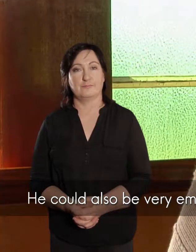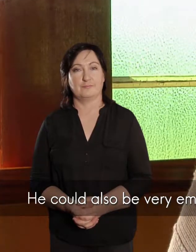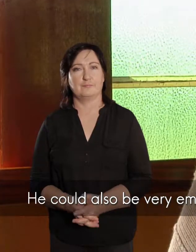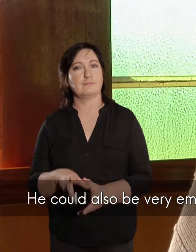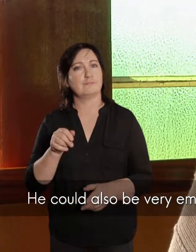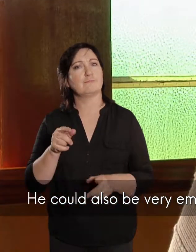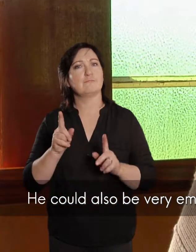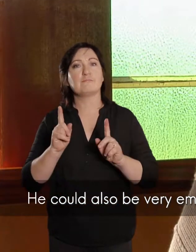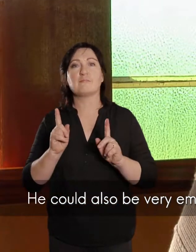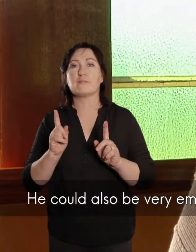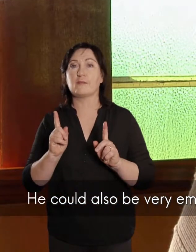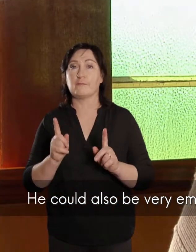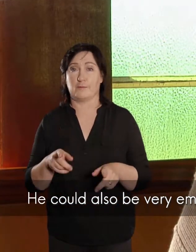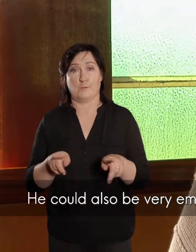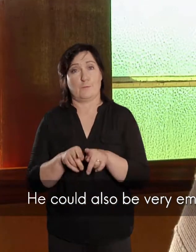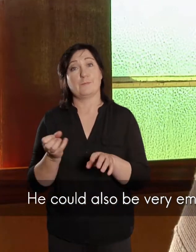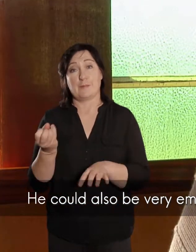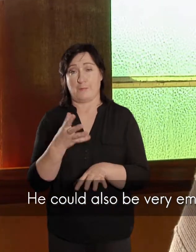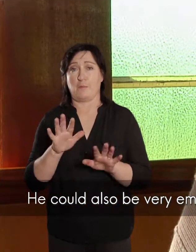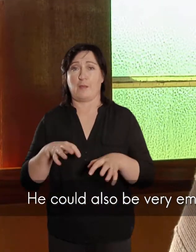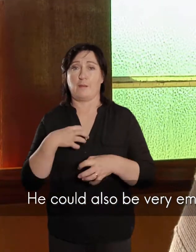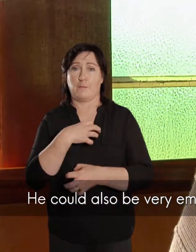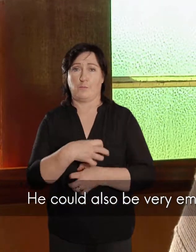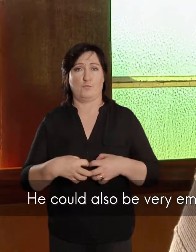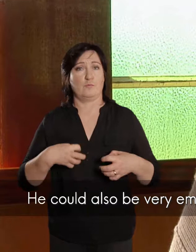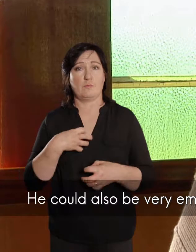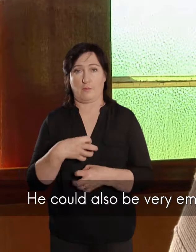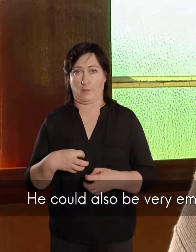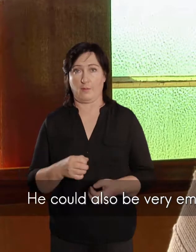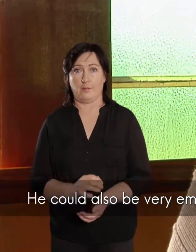Hy was ook soms baie emotioneel